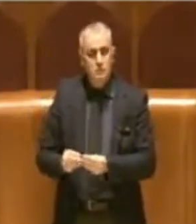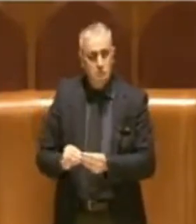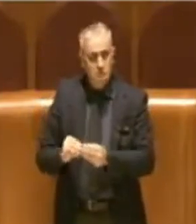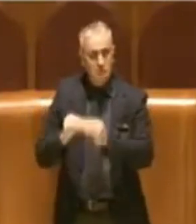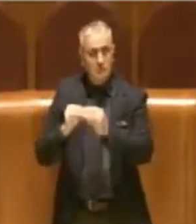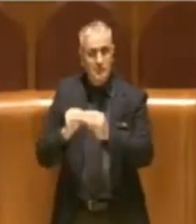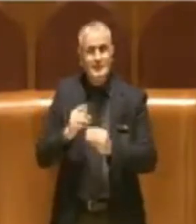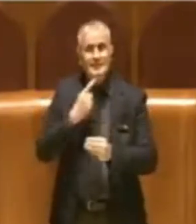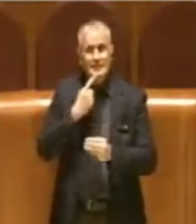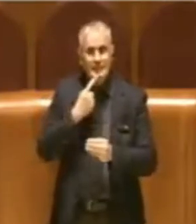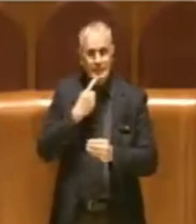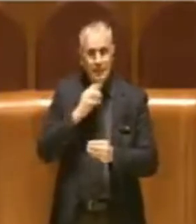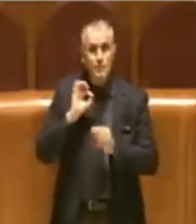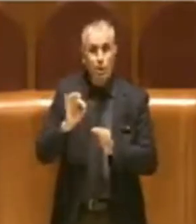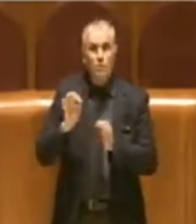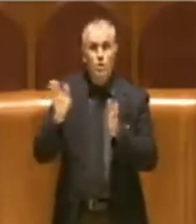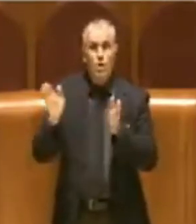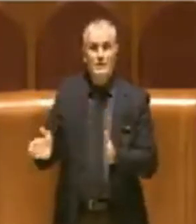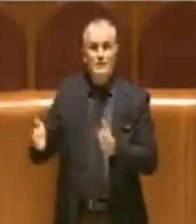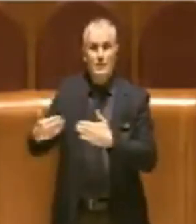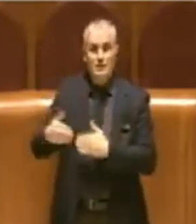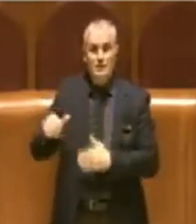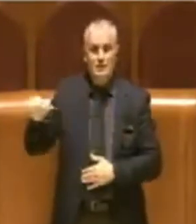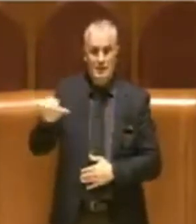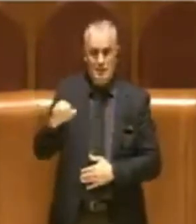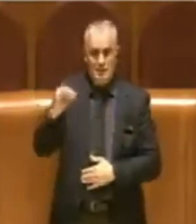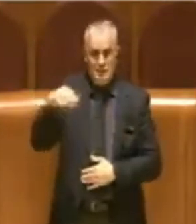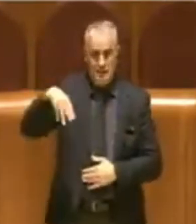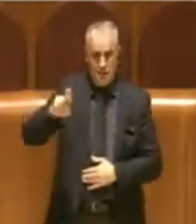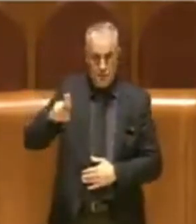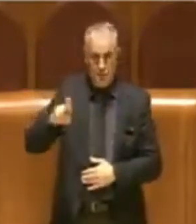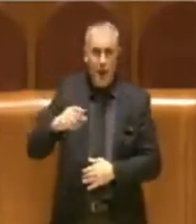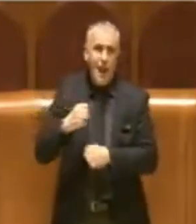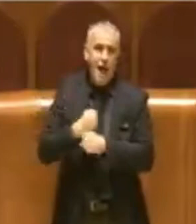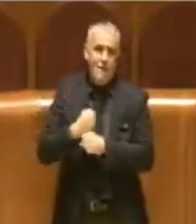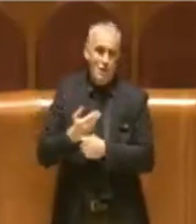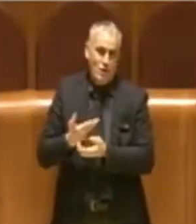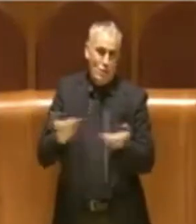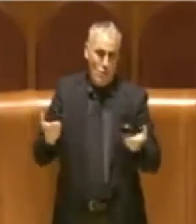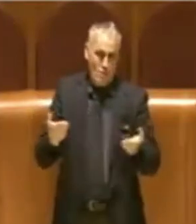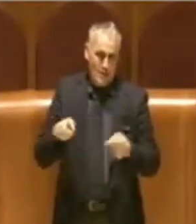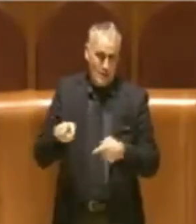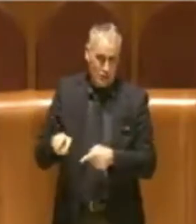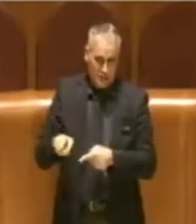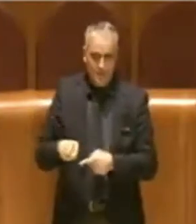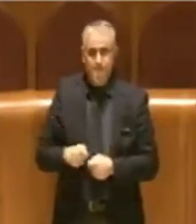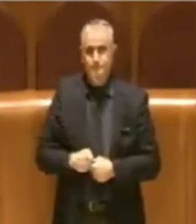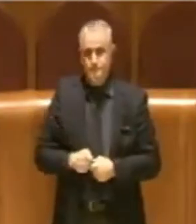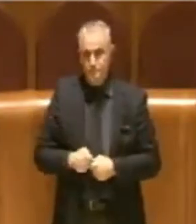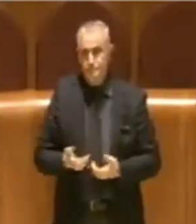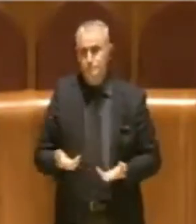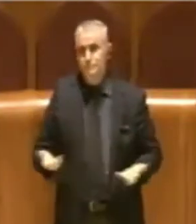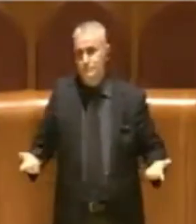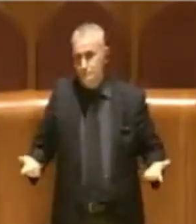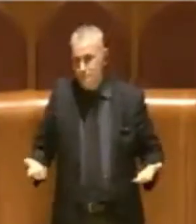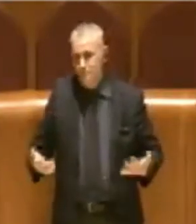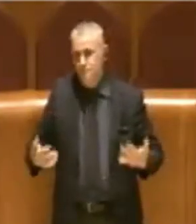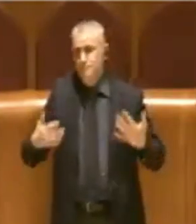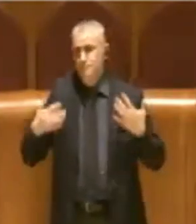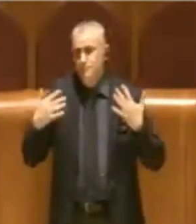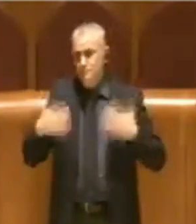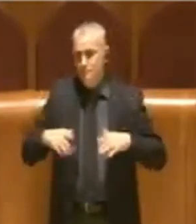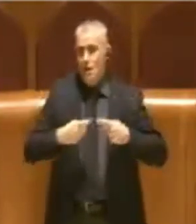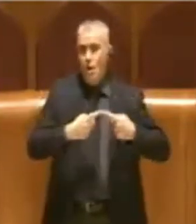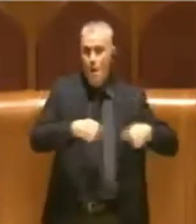a cura del Dipartimento Simu, quindi lavori pubblici. Abbiamo fatto tantissime